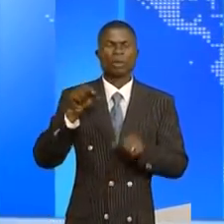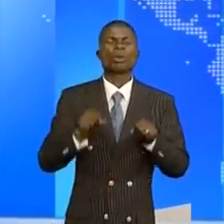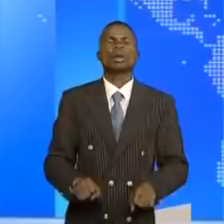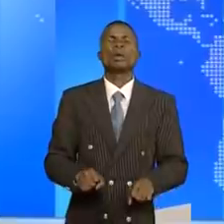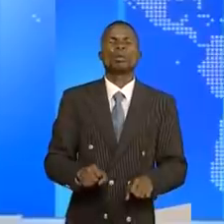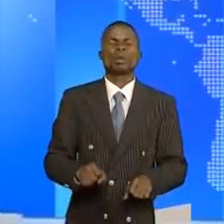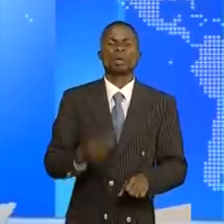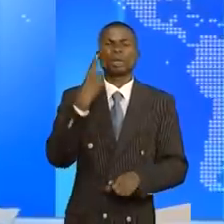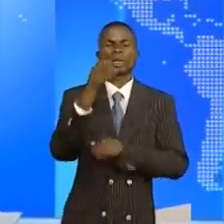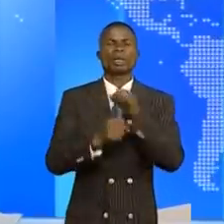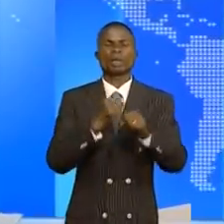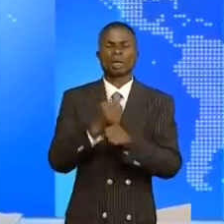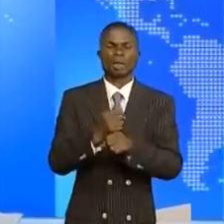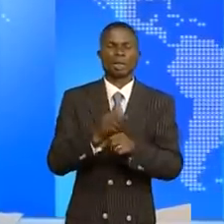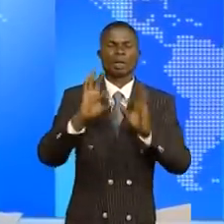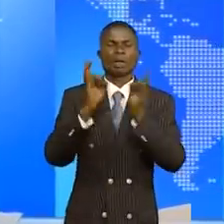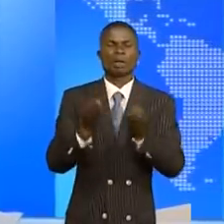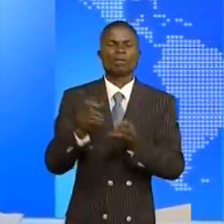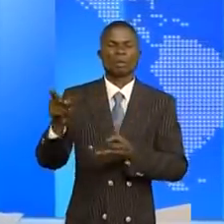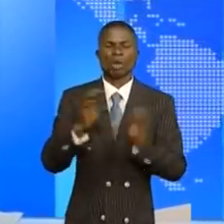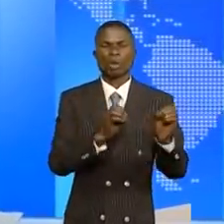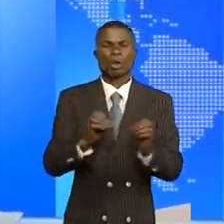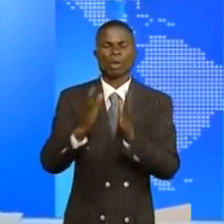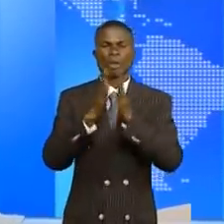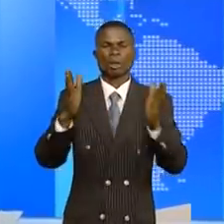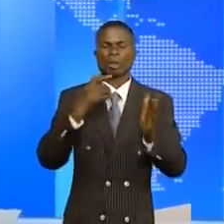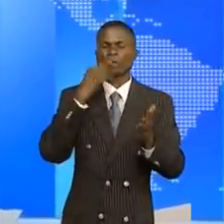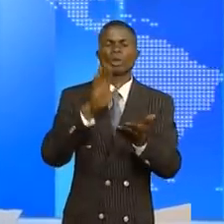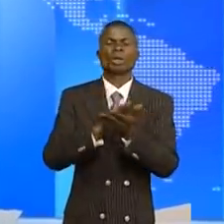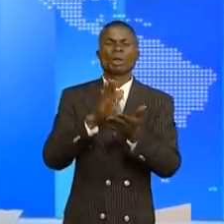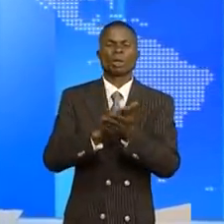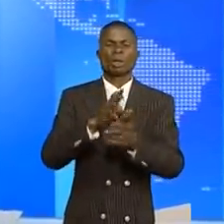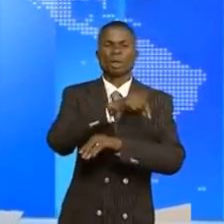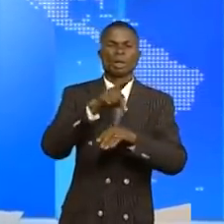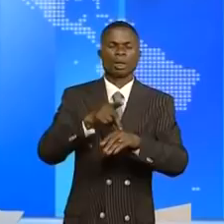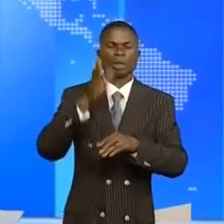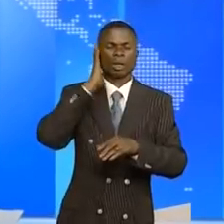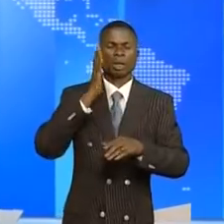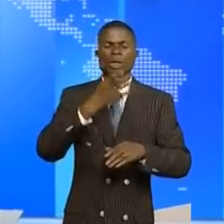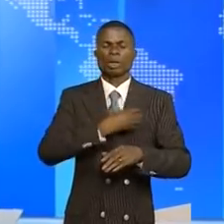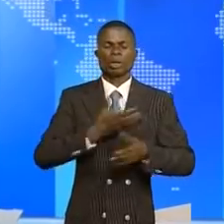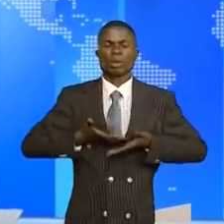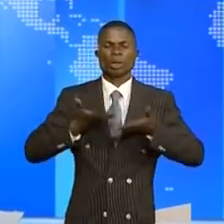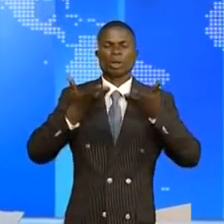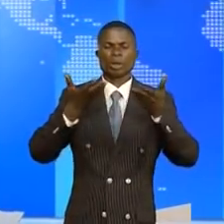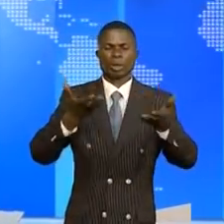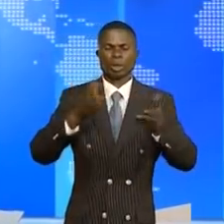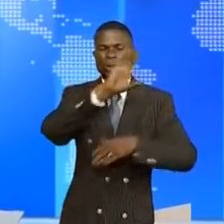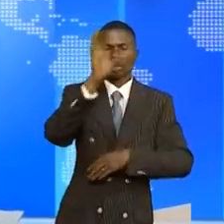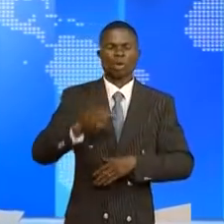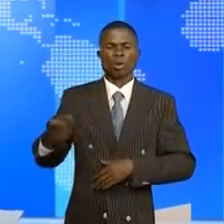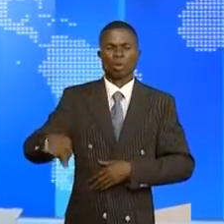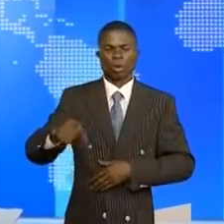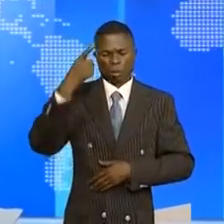terre des hommes une année après. Sa famille biologique a organisé une messe d'action de grâce à la paroisse Sacre-Cœur de la commune de la